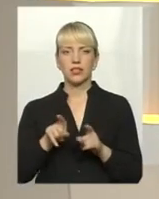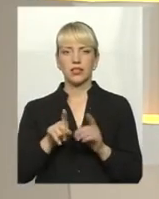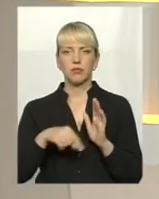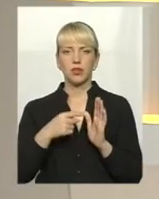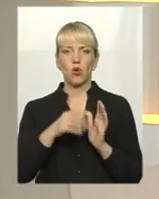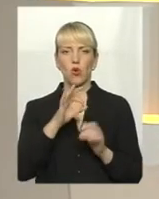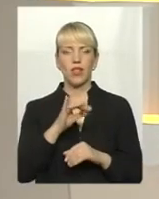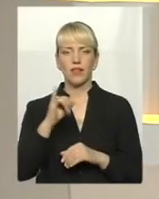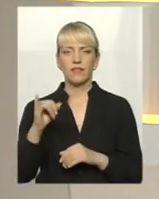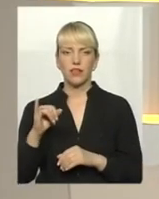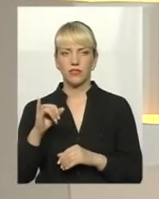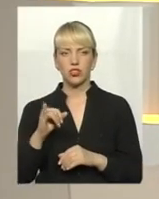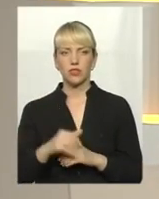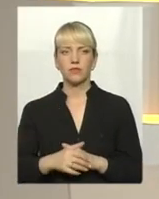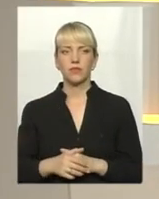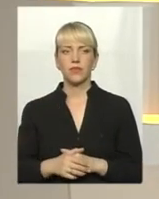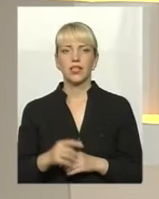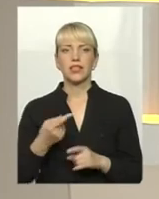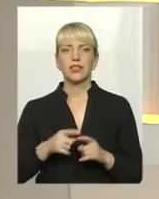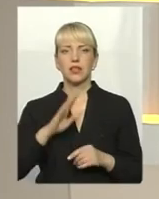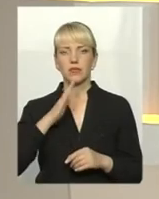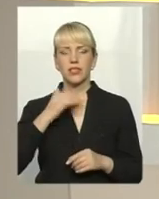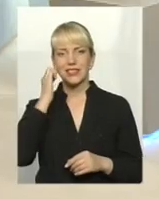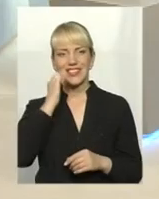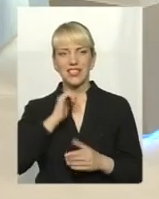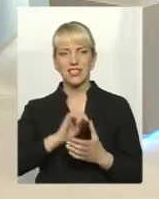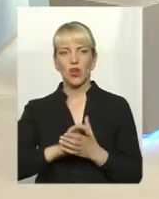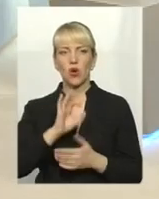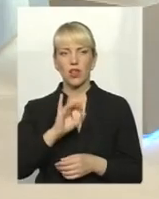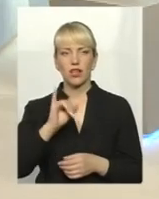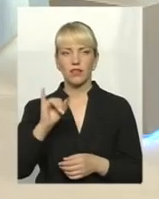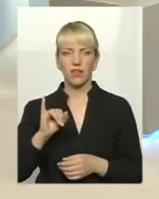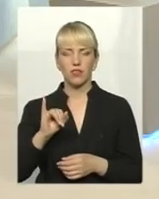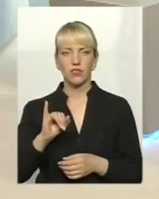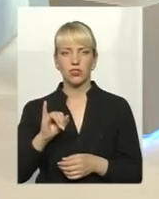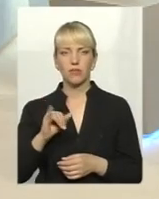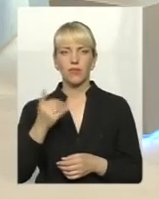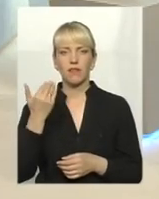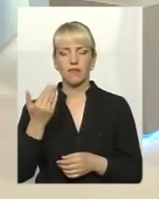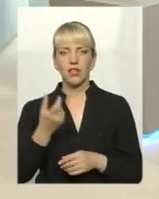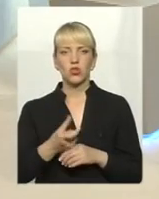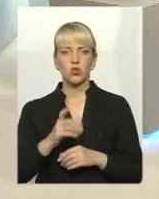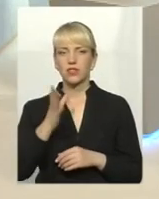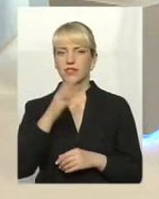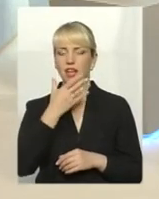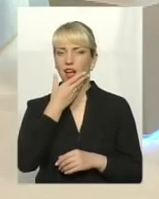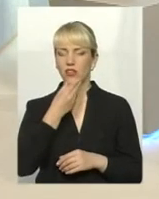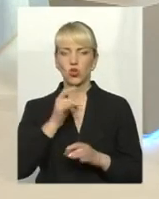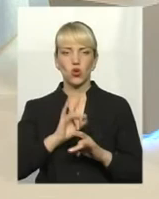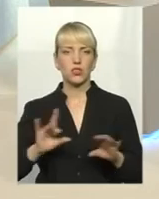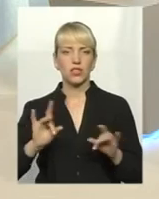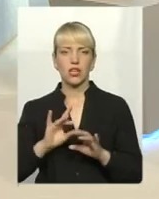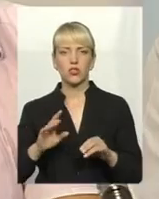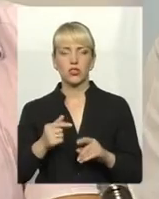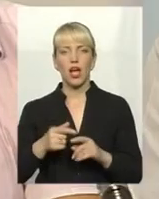Олега Івановича. Це мій старий знайомий. Олег Іванович, ви дуже все красиво розказуєте.